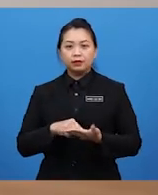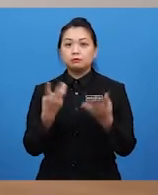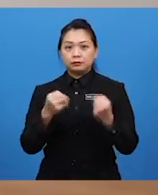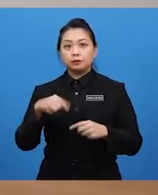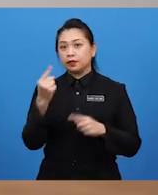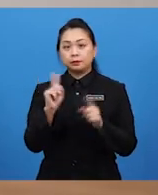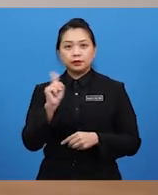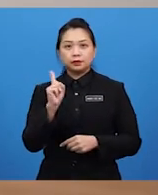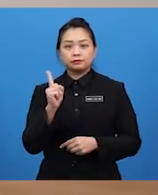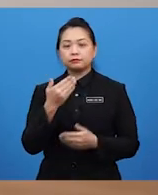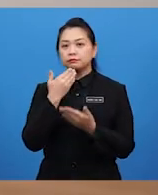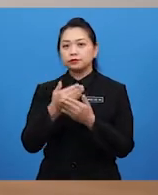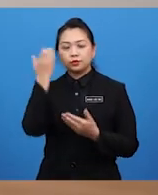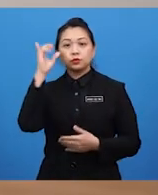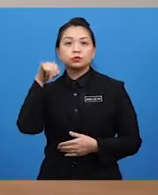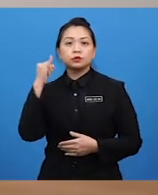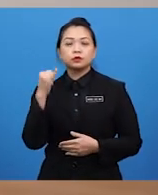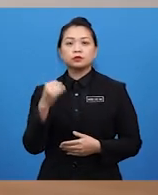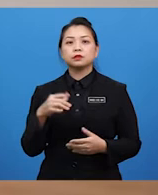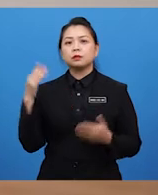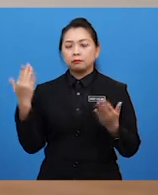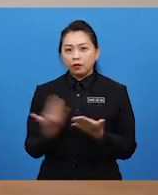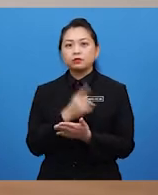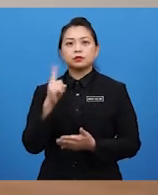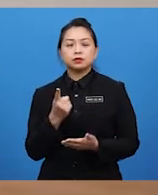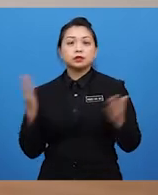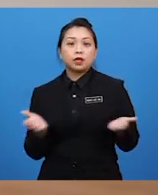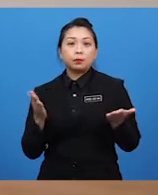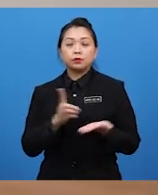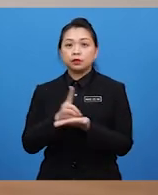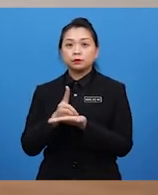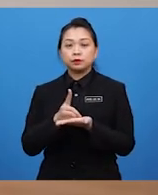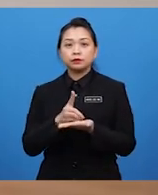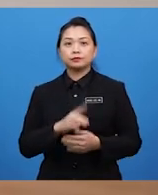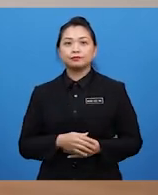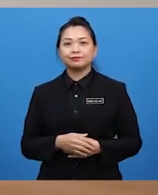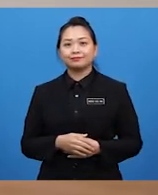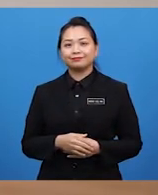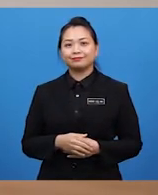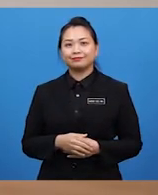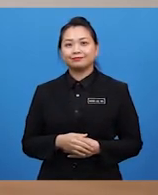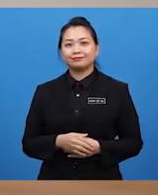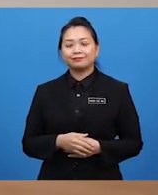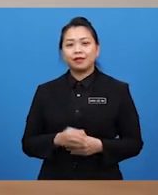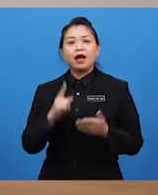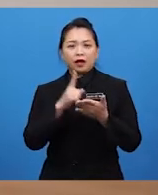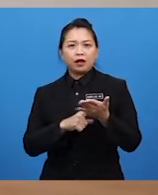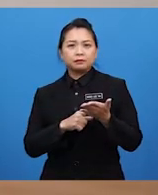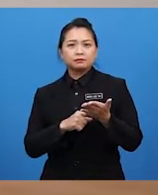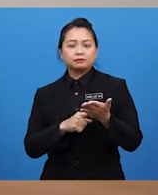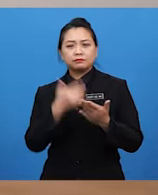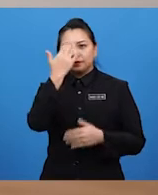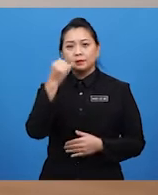Terima kasih, Cikgu Donz. Saya sahaja menyambut perayaan di Pahali tempoh hari. Wanaka? Cikgu Donz, apa kurangnya?